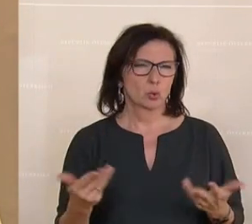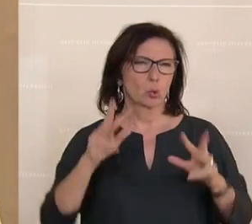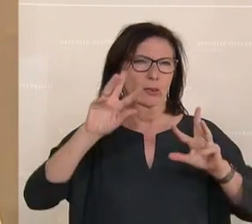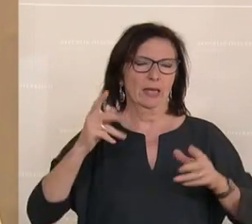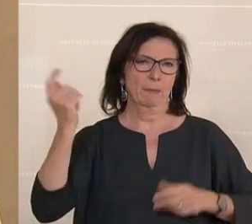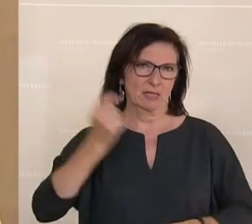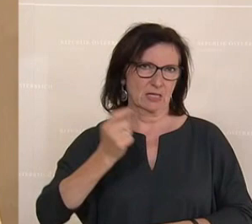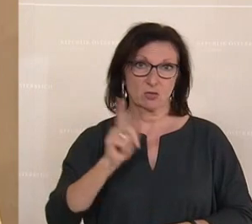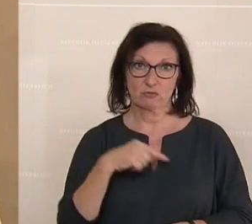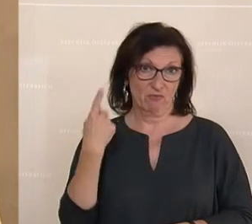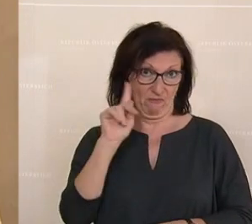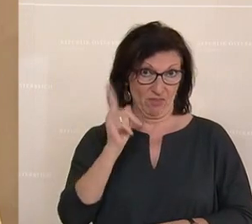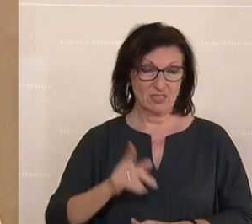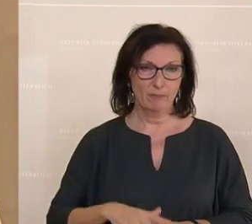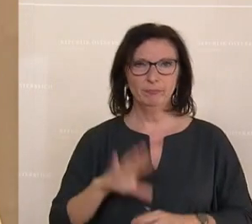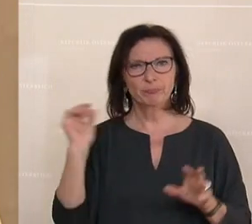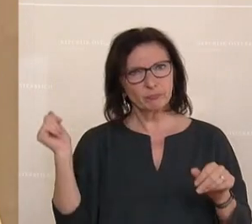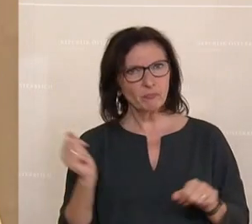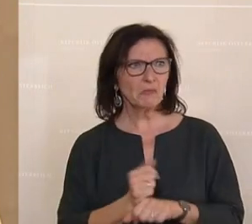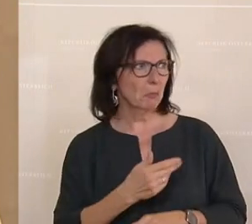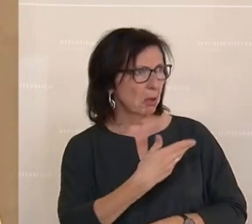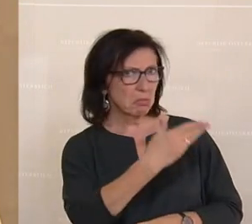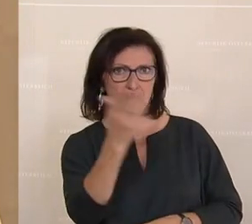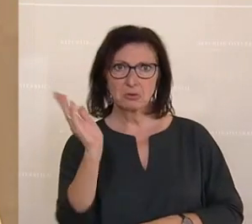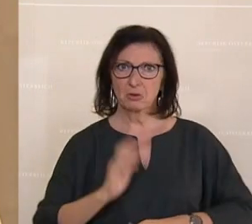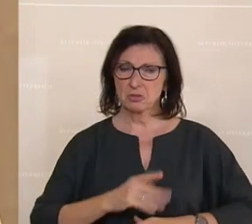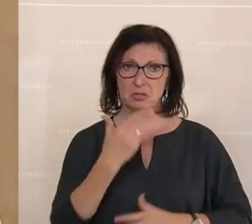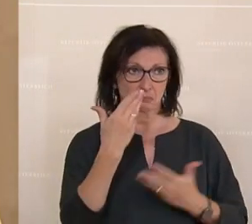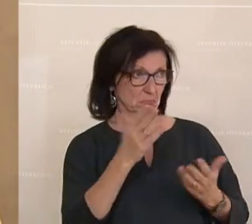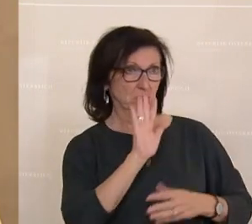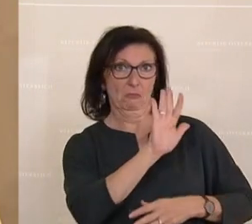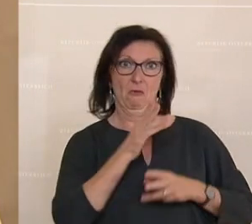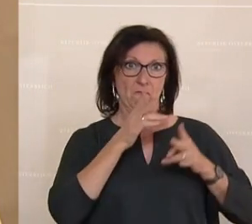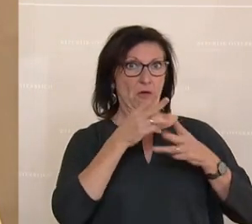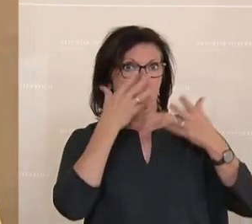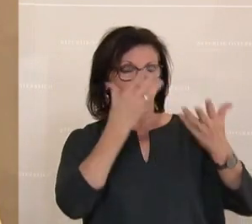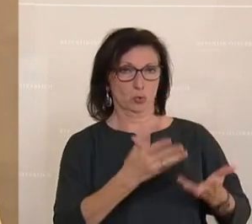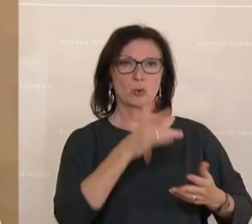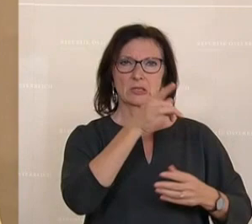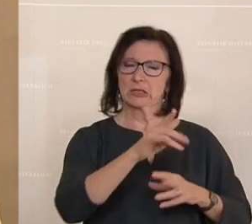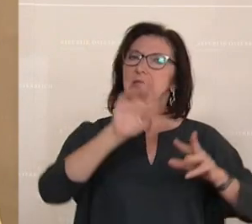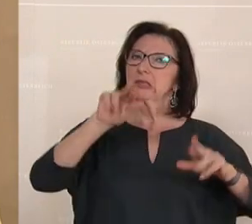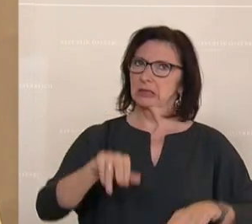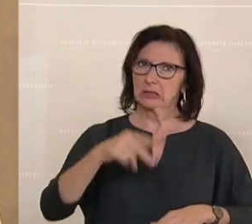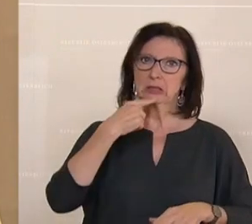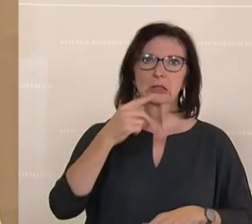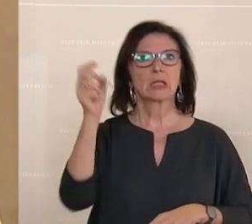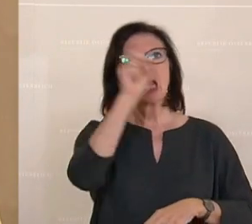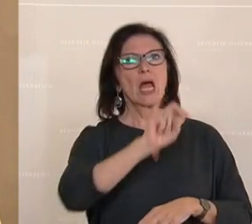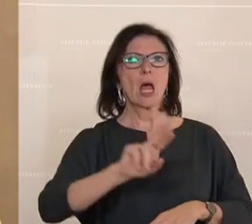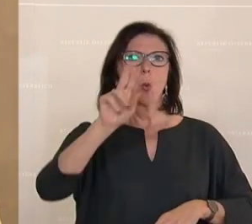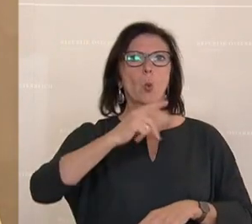wissen wir. Dennoch beschreiten Sie diesen aussichtslosen Weg. Sie sprechen zu Recht nur mehr von den EU